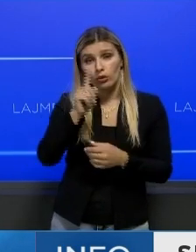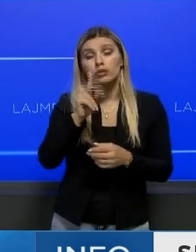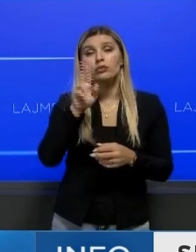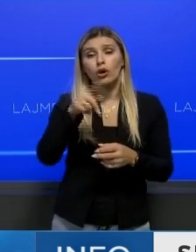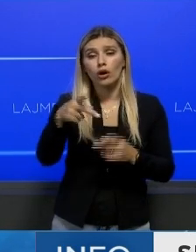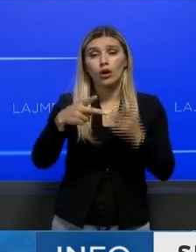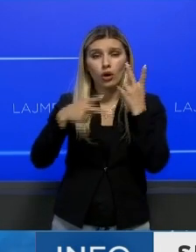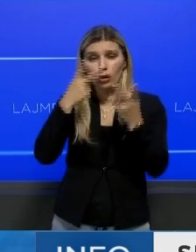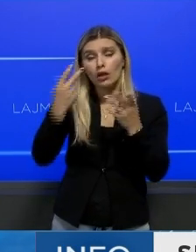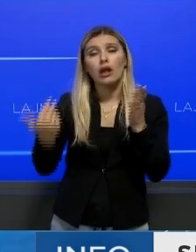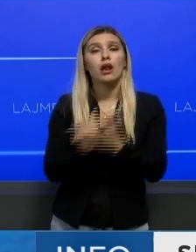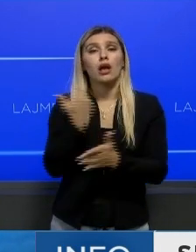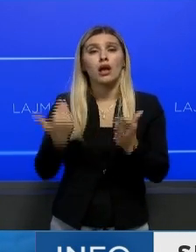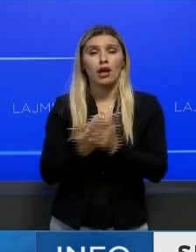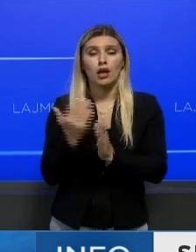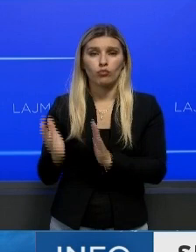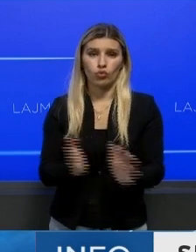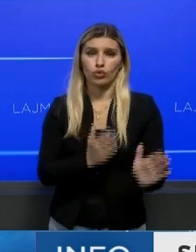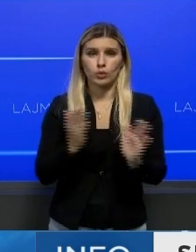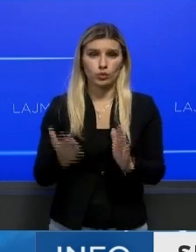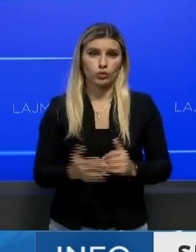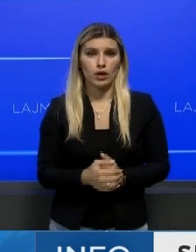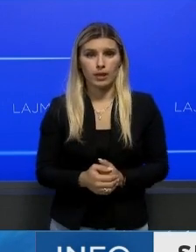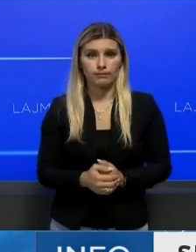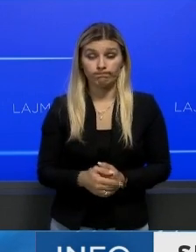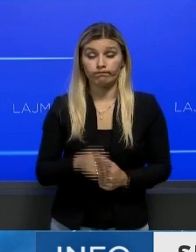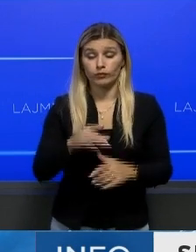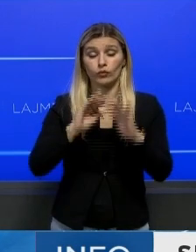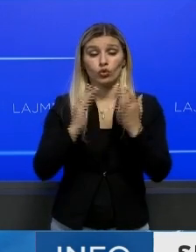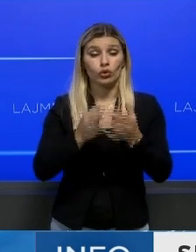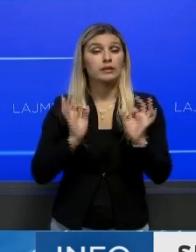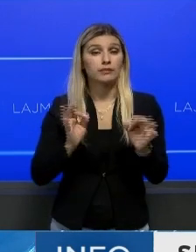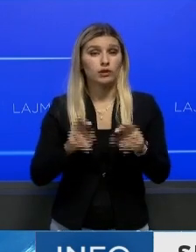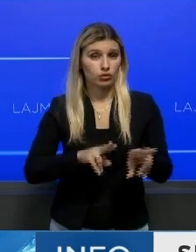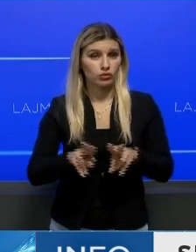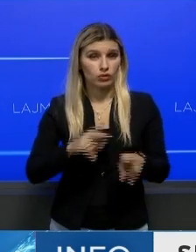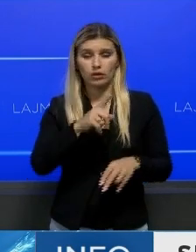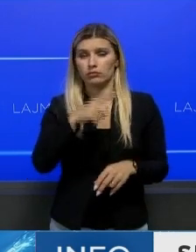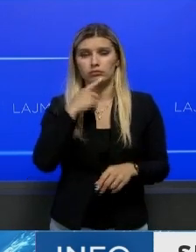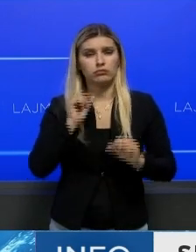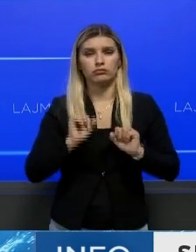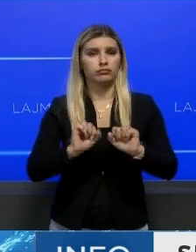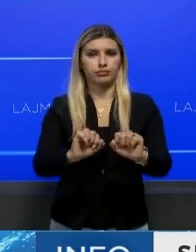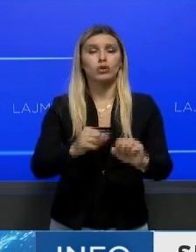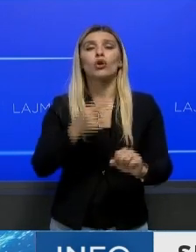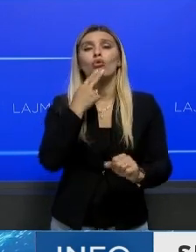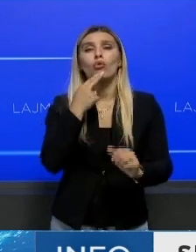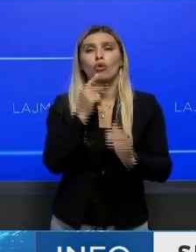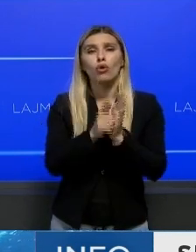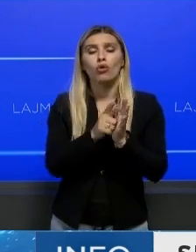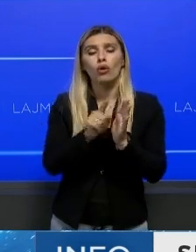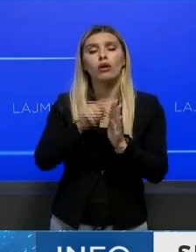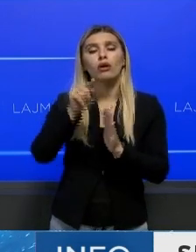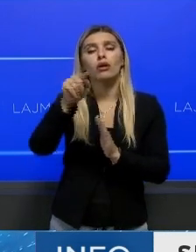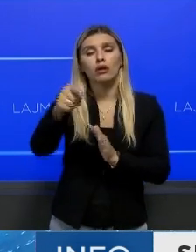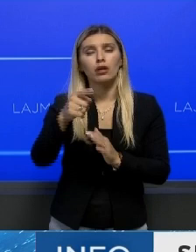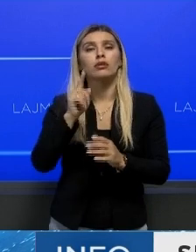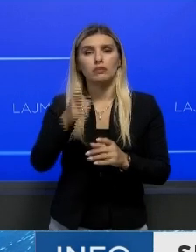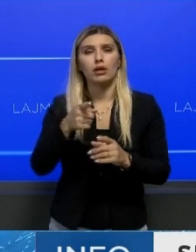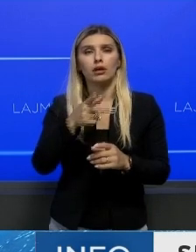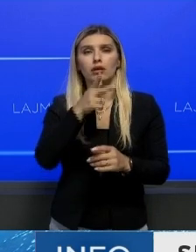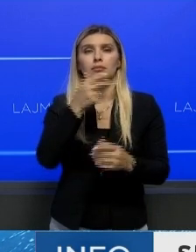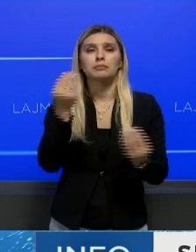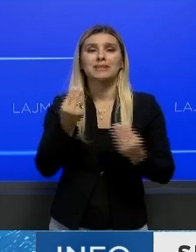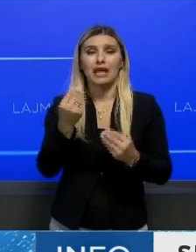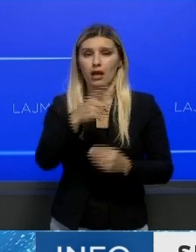ketë kontrole të reja gjatë procedurës. Zyra e prokurorit të specializuar e ka kundërshtuar të saktimin e një afati për nëzirjet të tila,